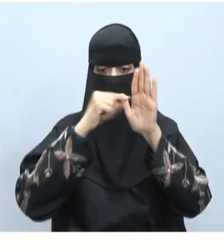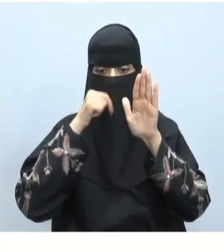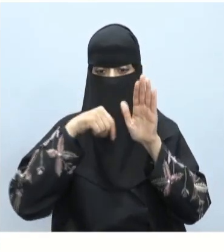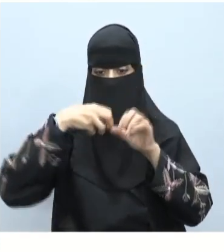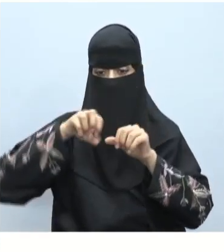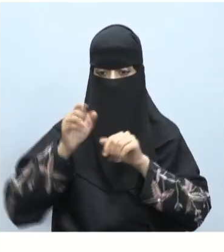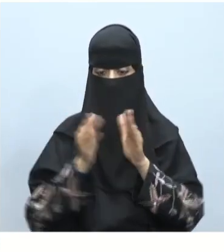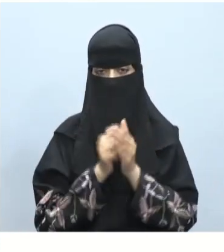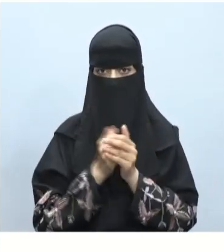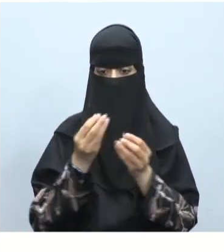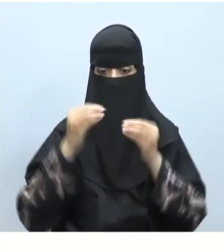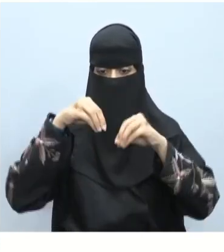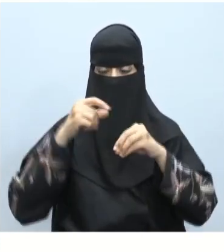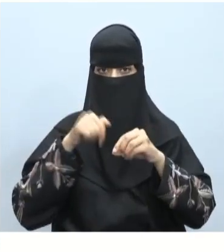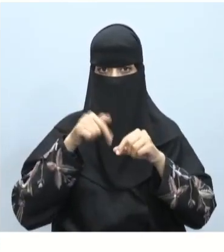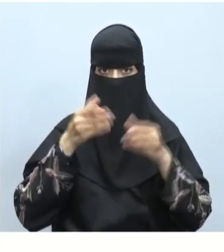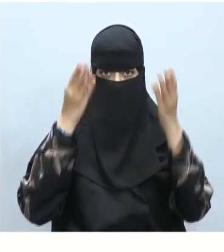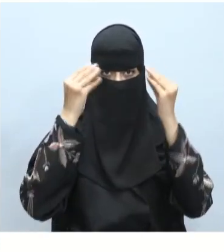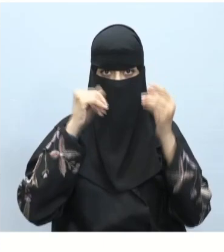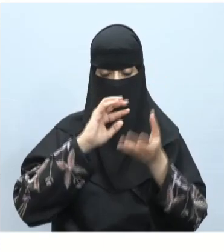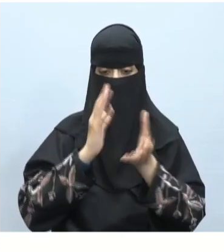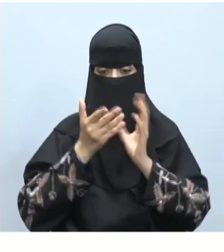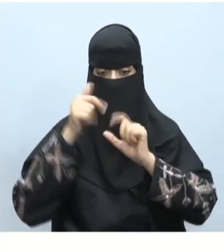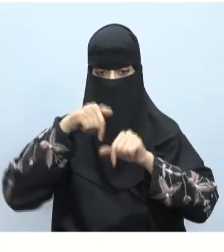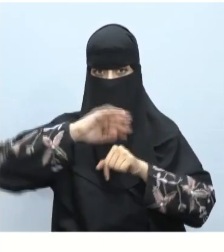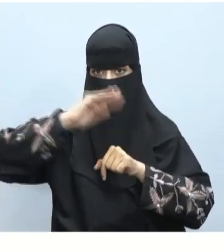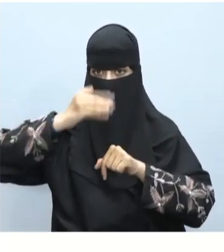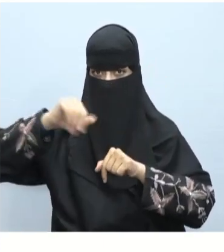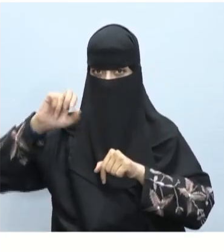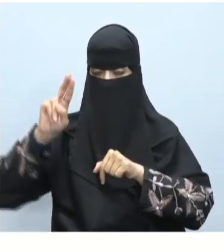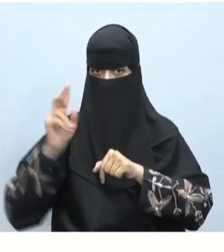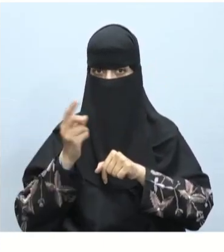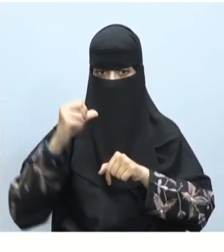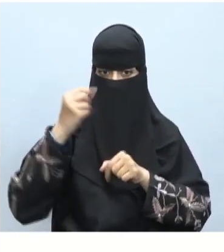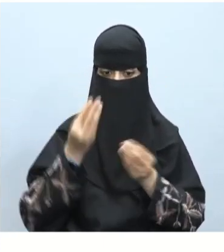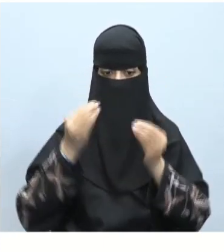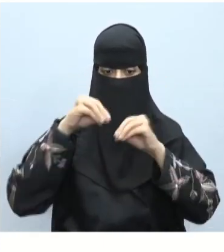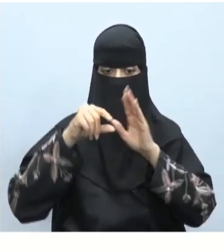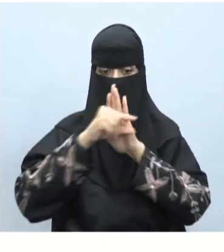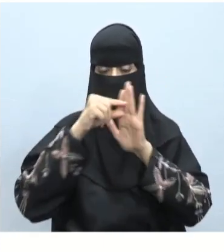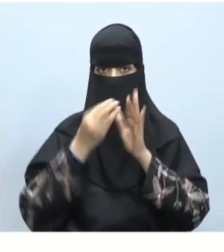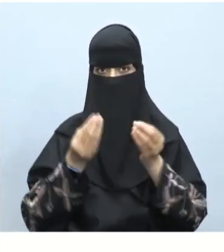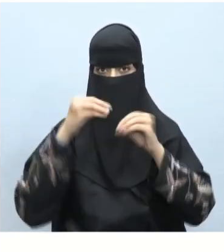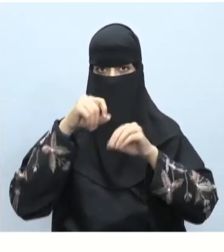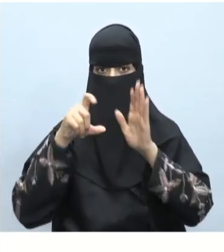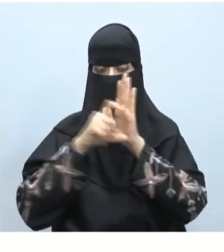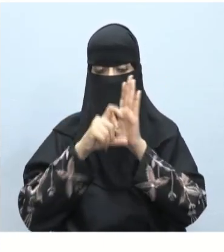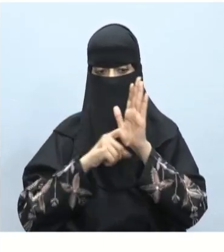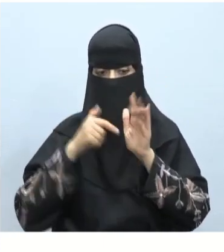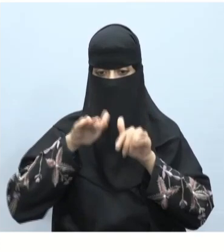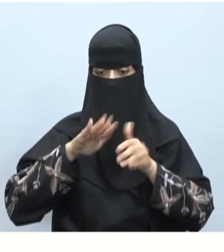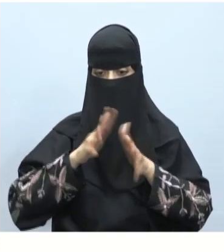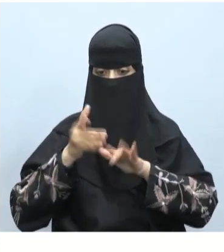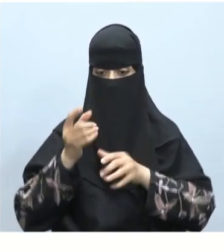عنوين للفقرات أضفنا المزيد من المعلومات حول جبل تروجينا عن طريق إضافة العنوين والنصوص حيث